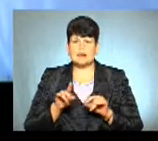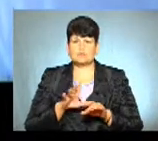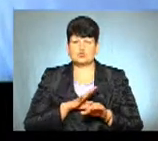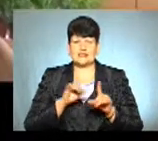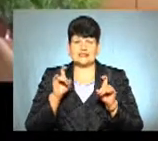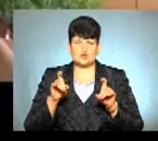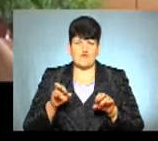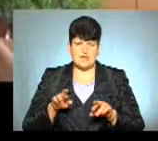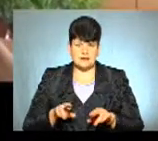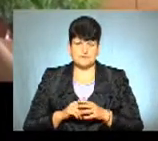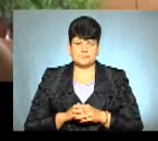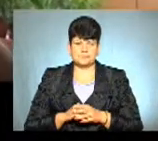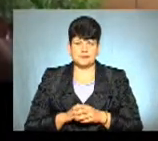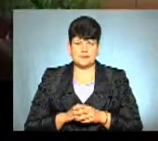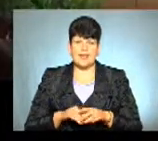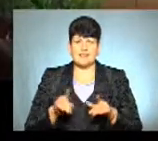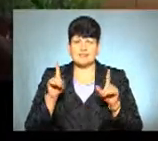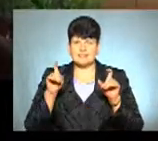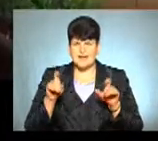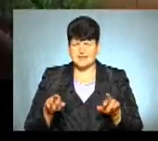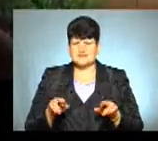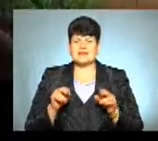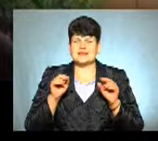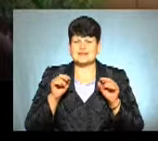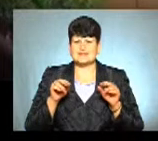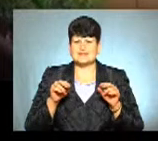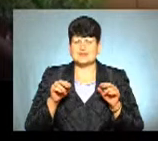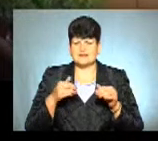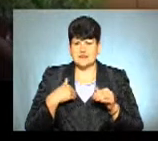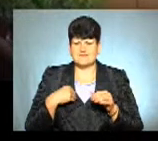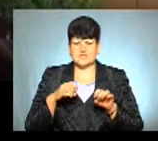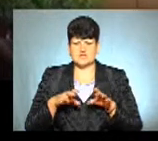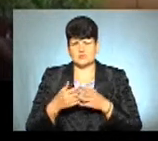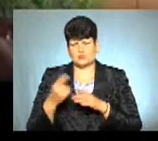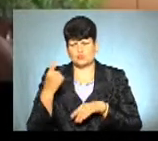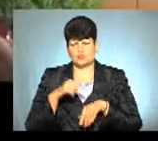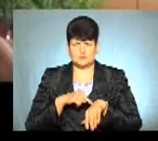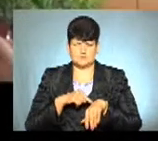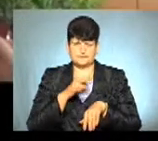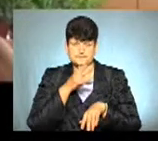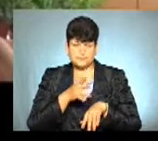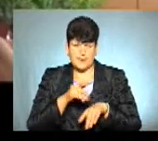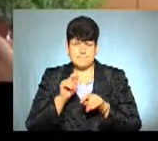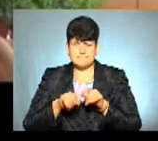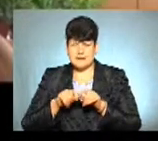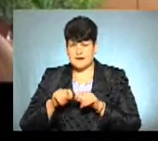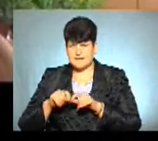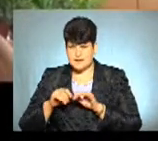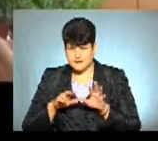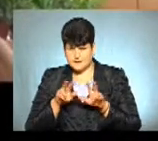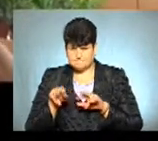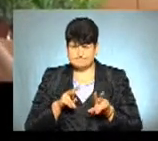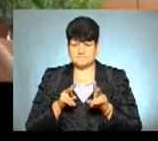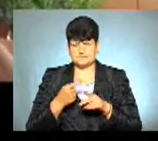тестування. Самий тести я вирішував трішки більше, ніж годину часу. Перевірив ще близько пів